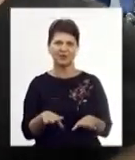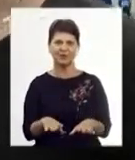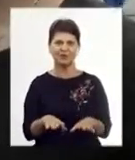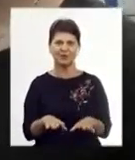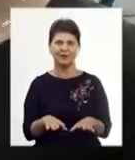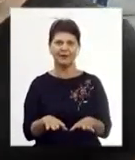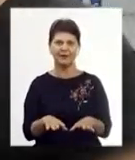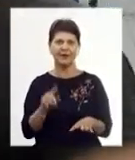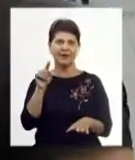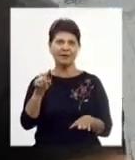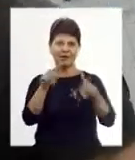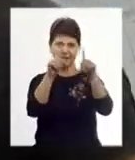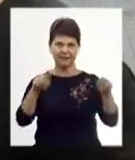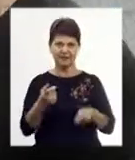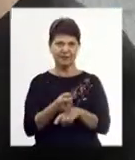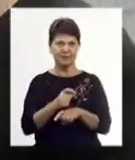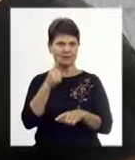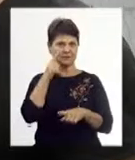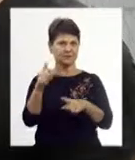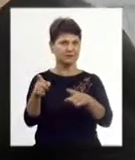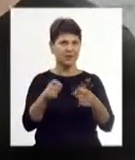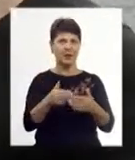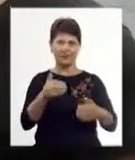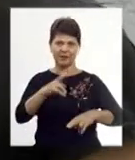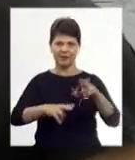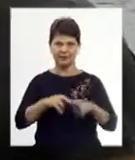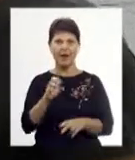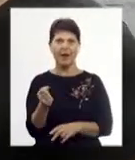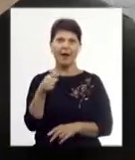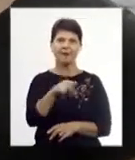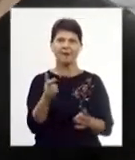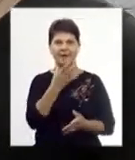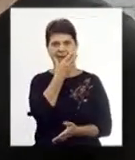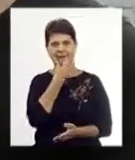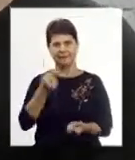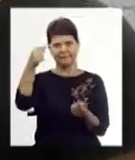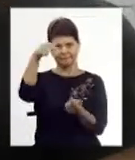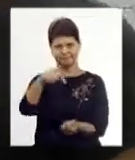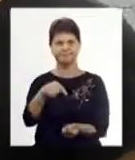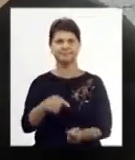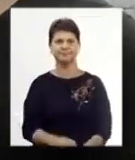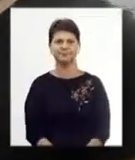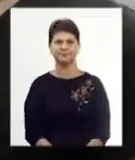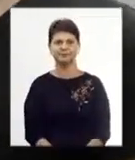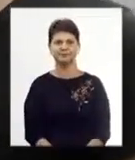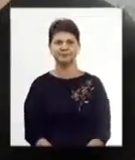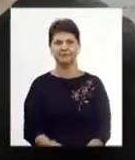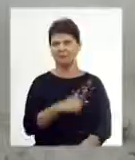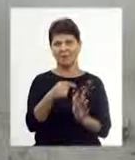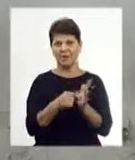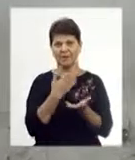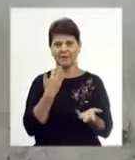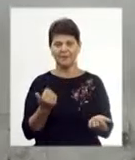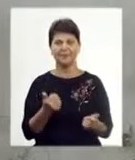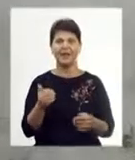та вивіска, яка більше відволікає увагу від архітектури, а та, яка буде гармонійно виглядати, тоді питань немає.